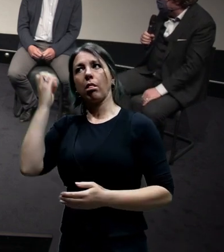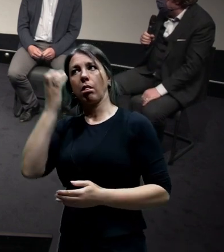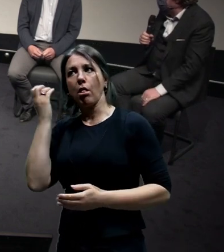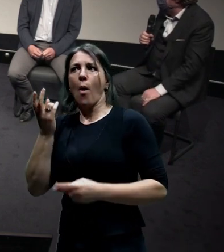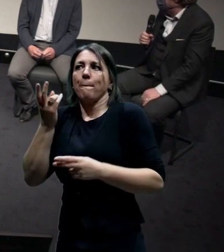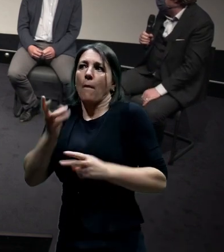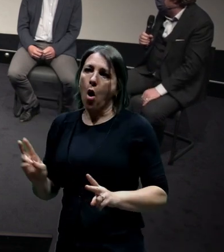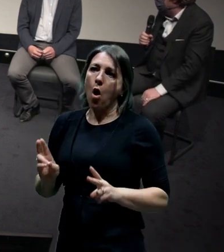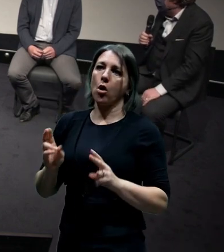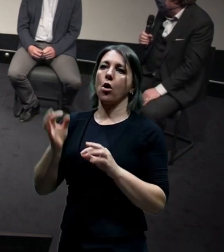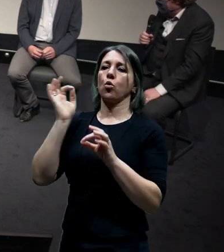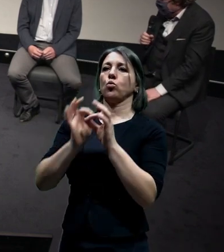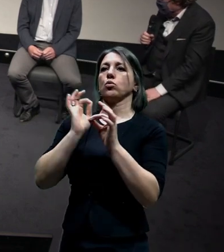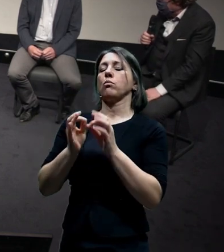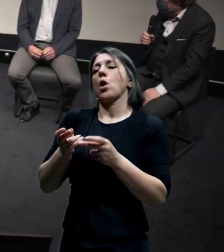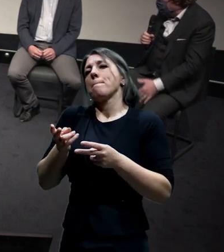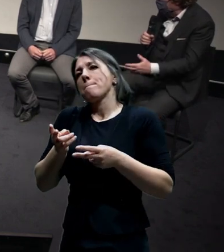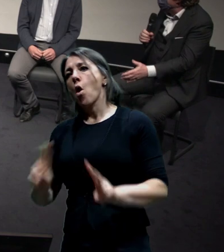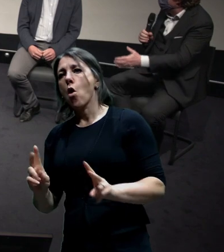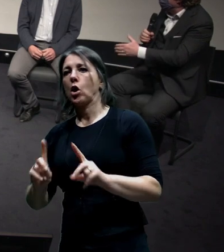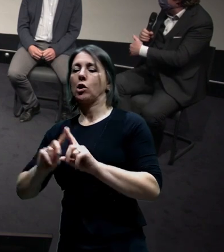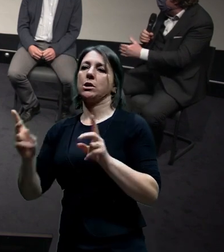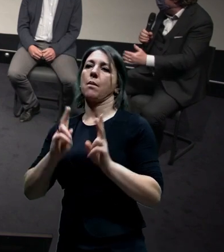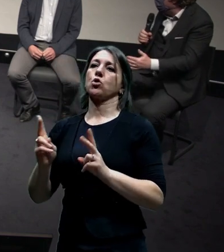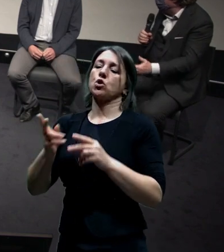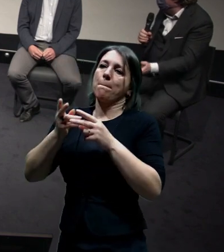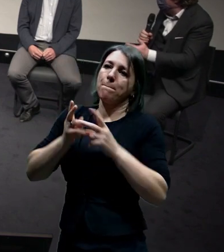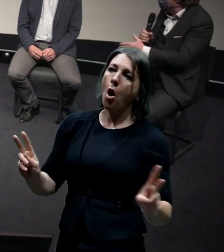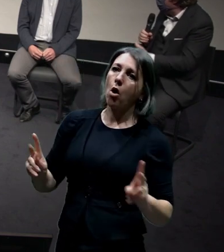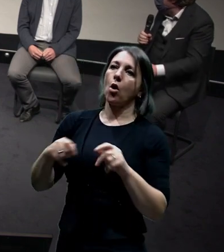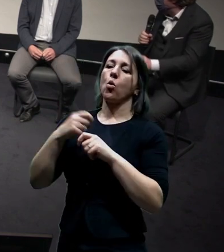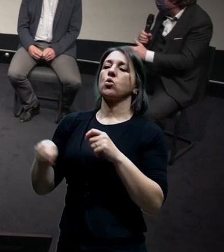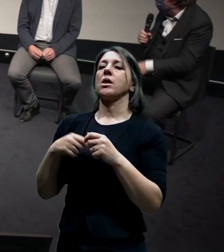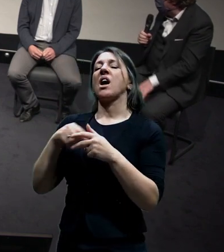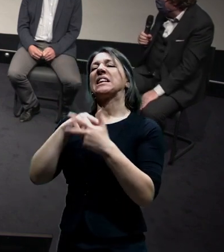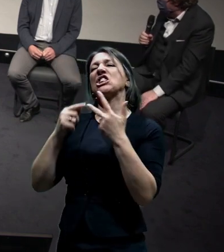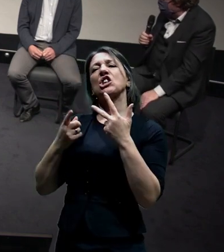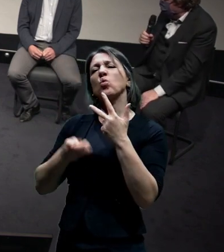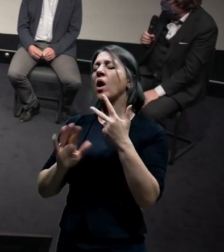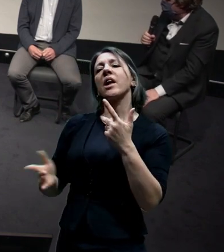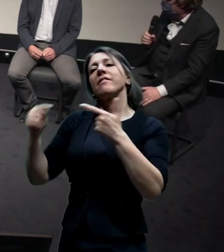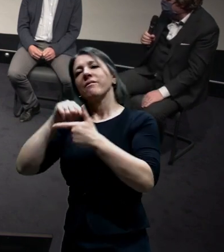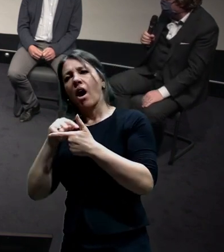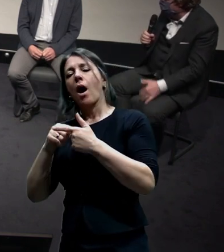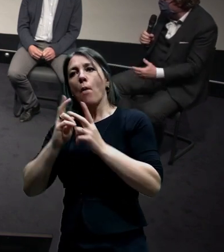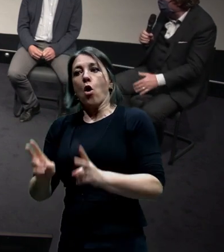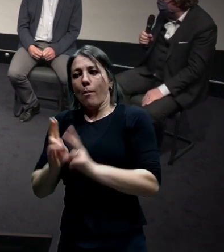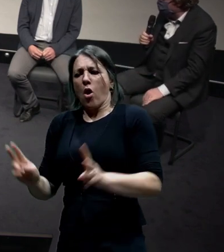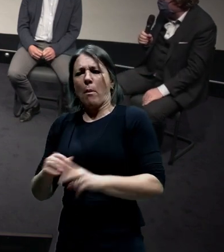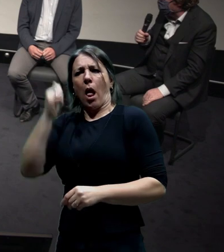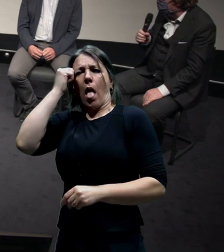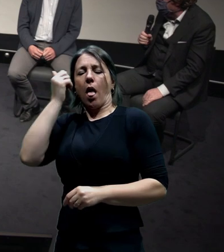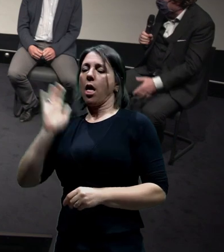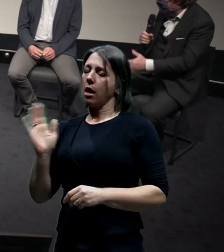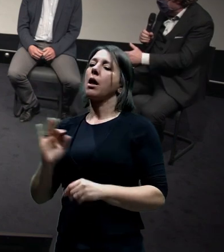části toho trouhelníku nenahrazují ten trouhelník jako celek. V tom to vidím jako